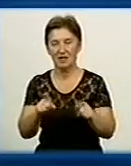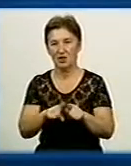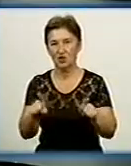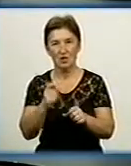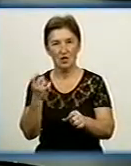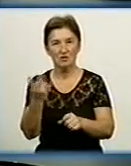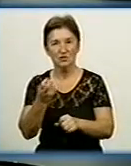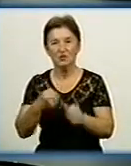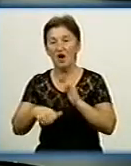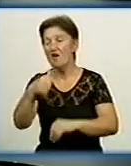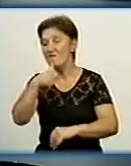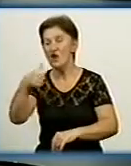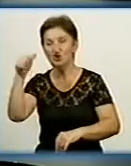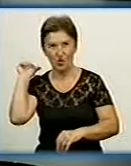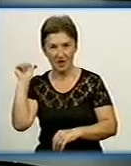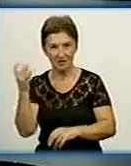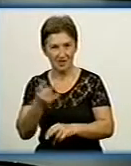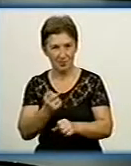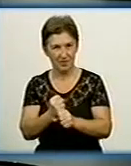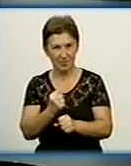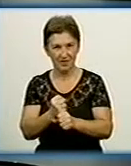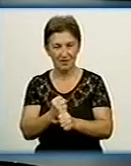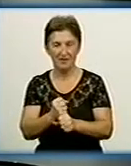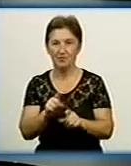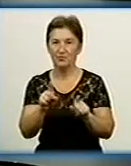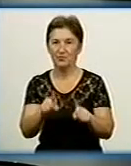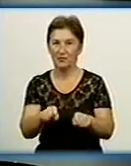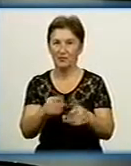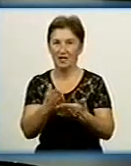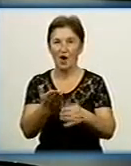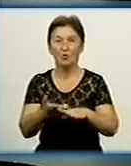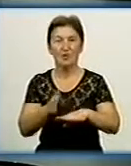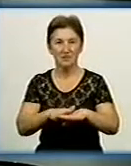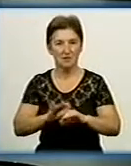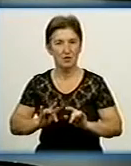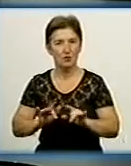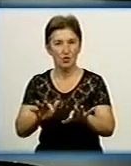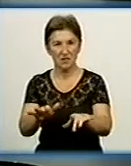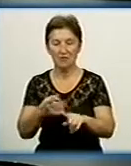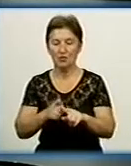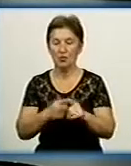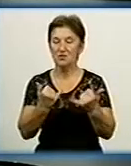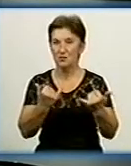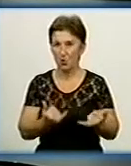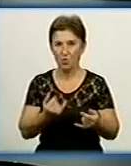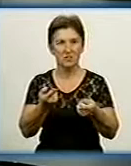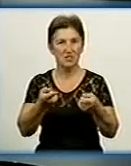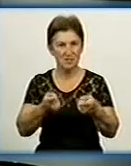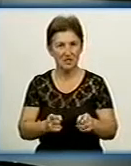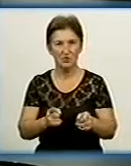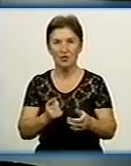робити ще їх вчора. І це є ускладений процес був. Тому сьогодні ми, дійсно,